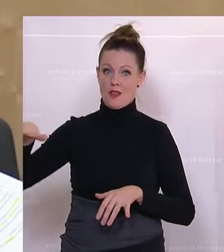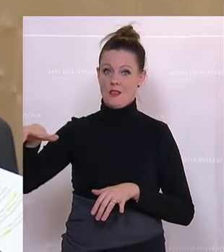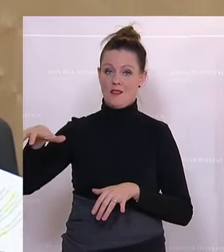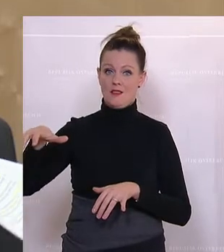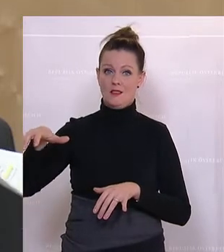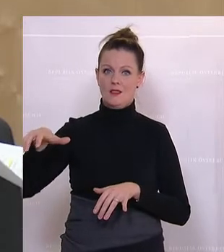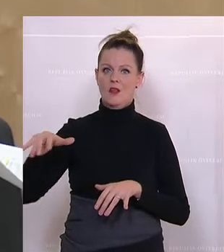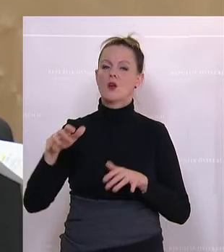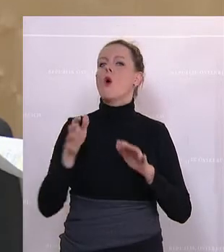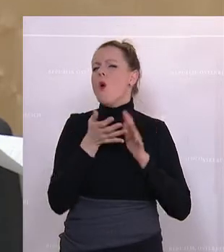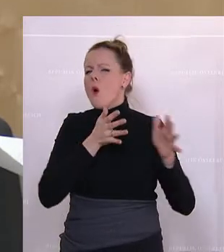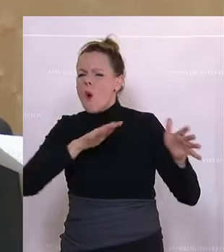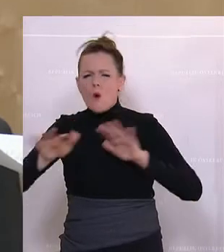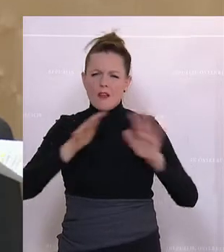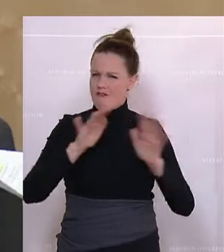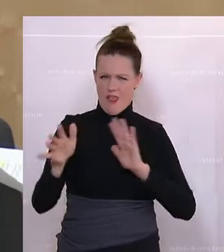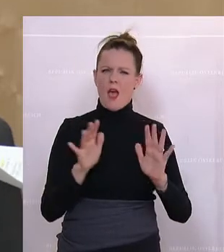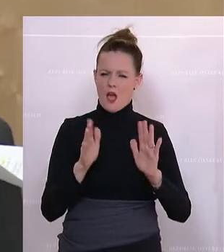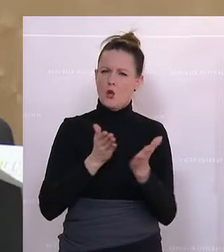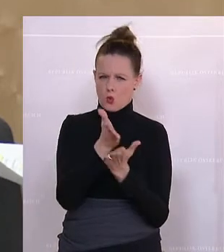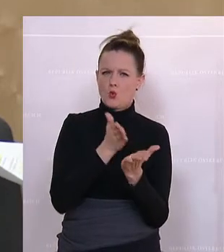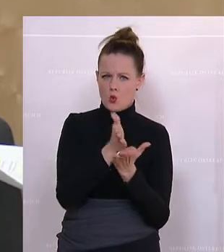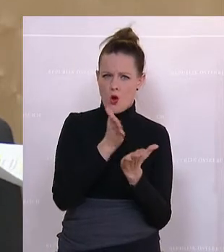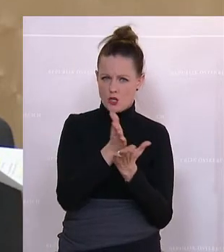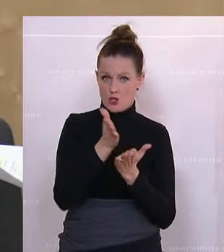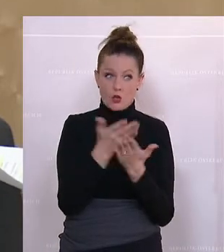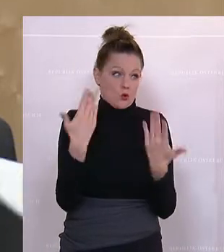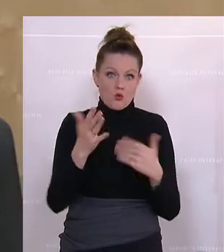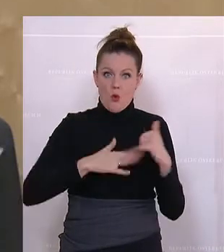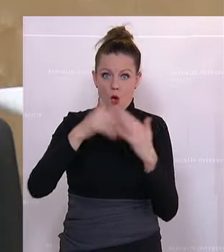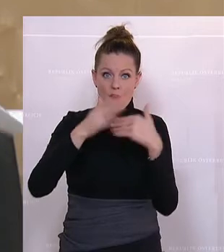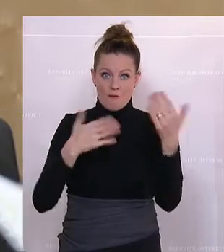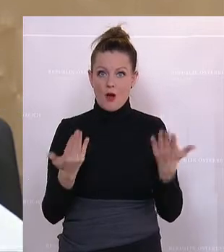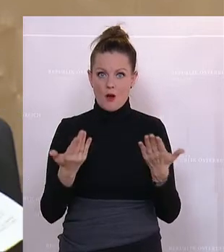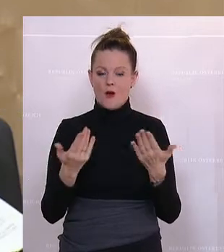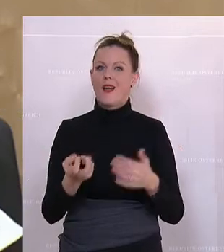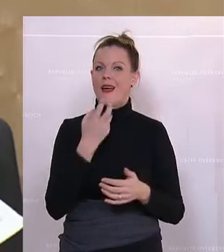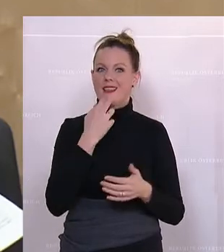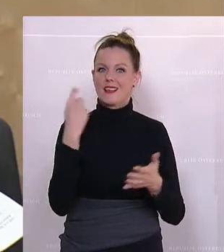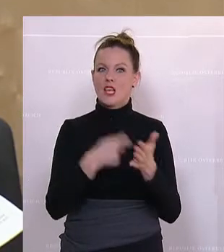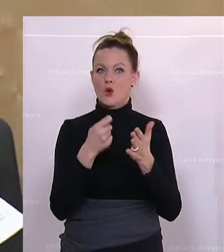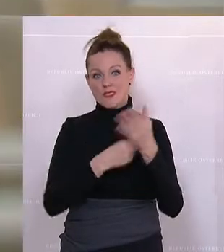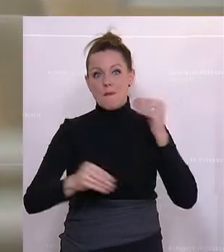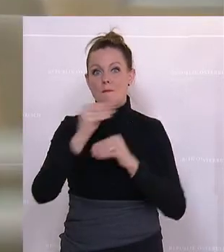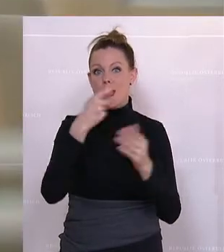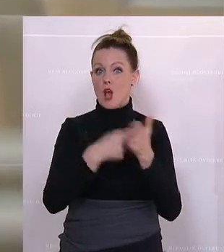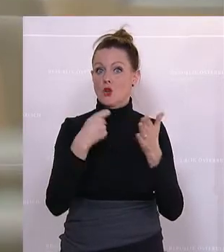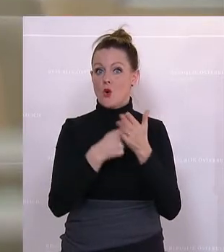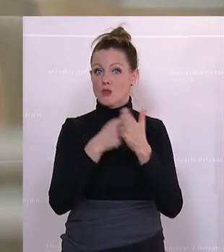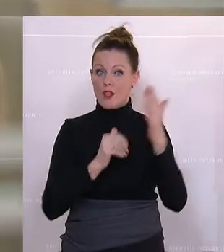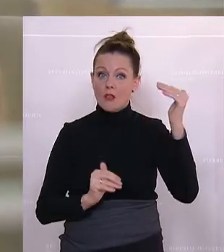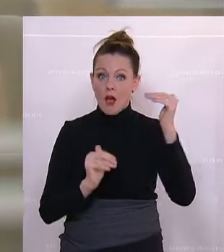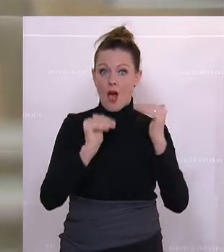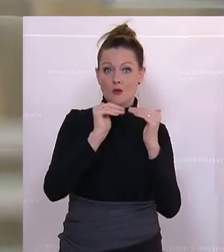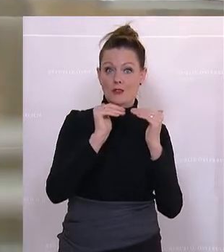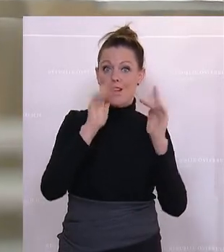deckt in der Regel, in der Regel und im Durchschnitt, so ist es ja konstruiert, die Energiekosten, die Mehrkosten ab, die durch die CO2